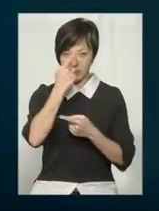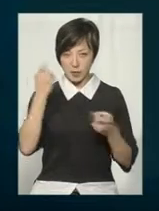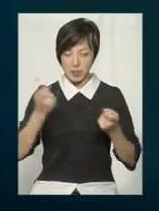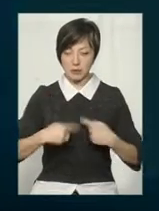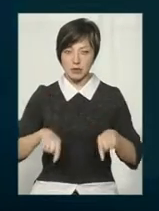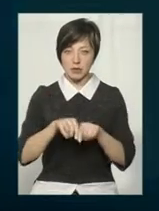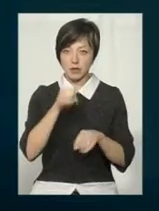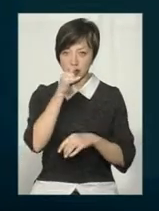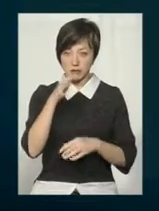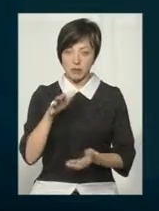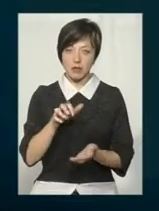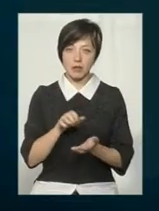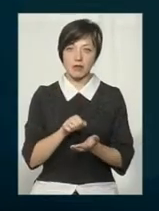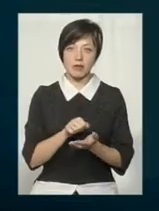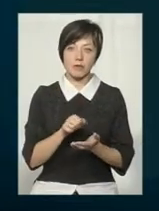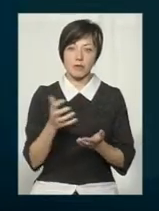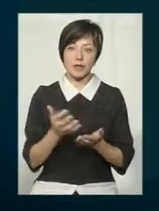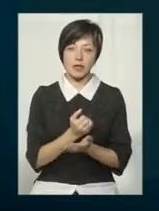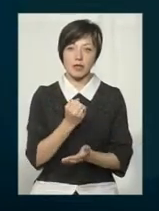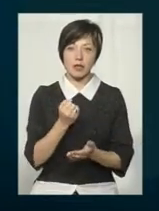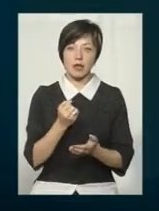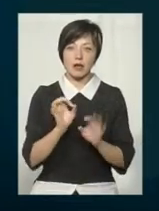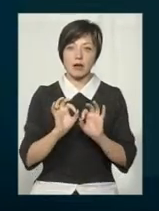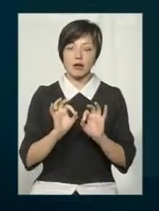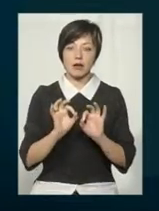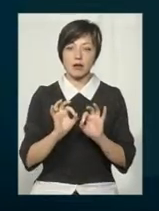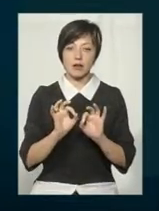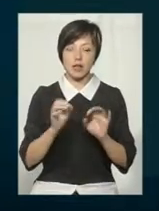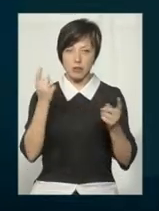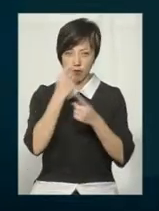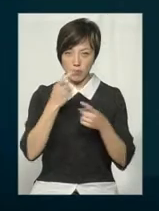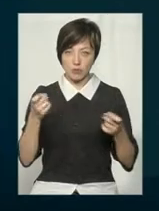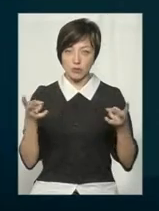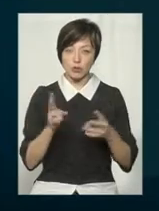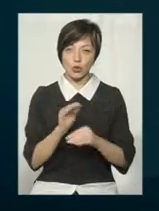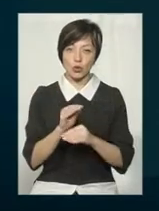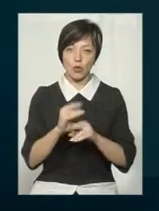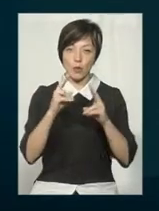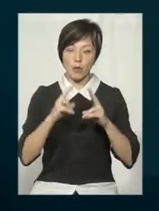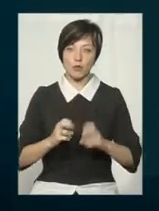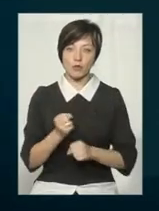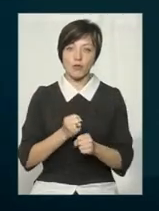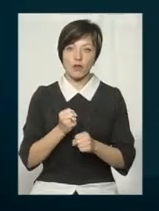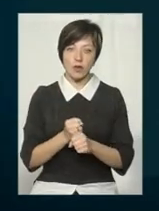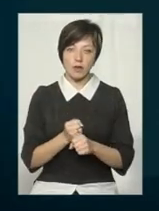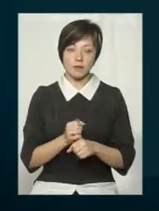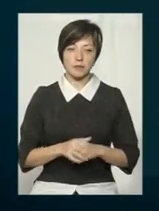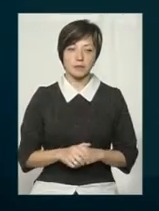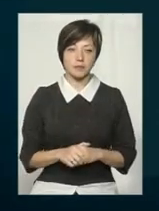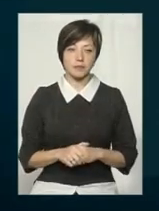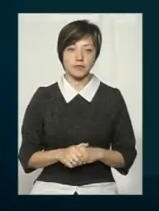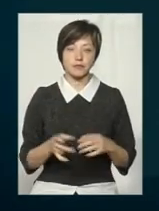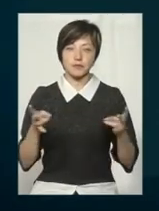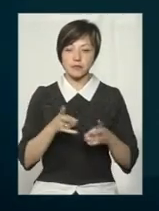зміг виборати до цієї години інформацію, тому що це інформація, яка потребує до відкого працювання і вибирається в зручному режимі. Їм